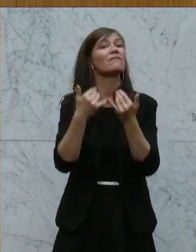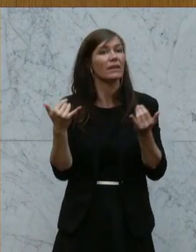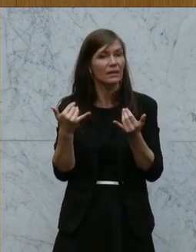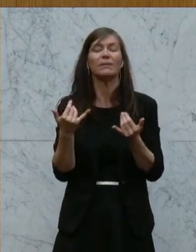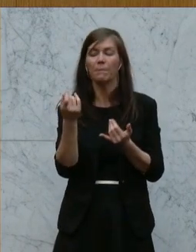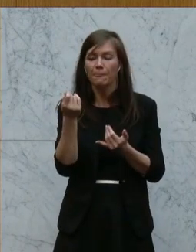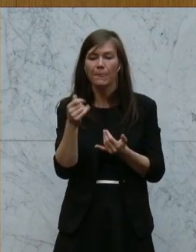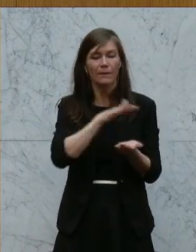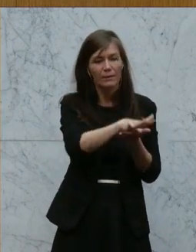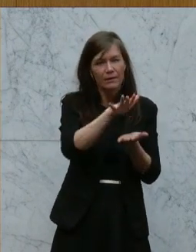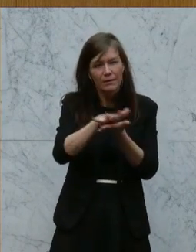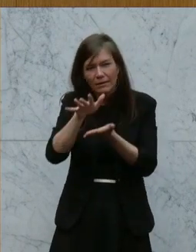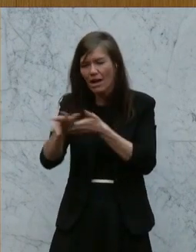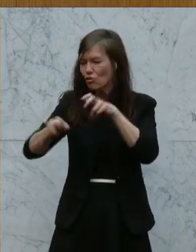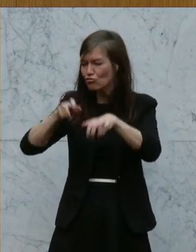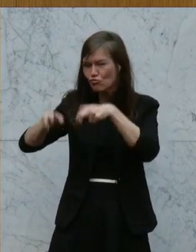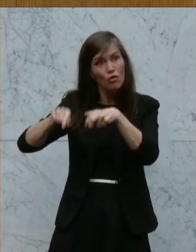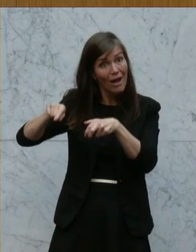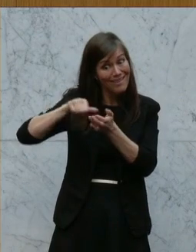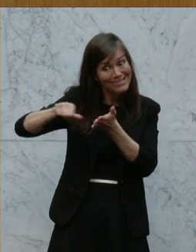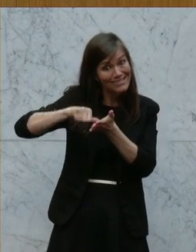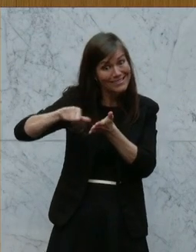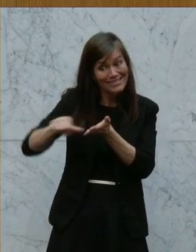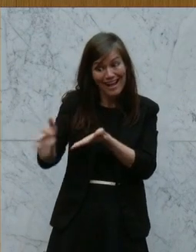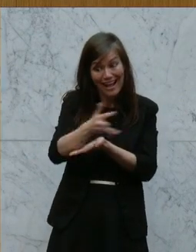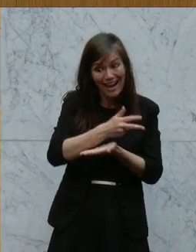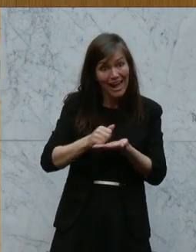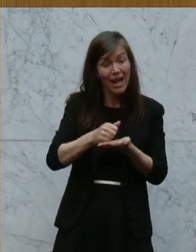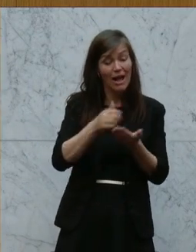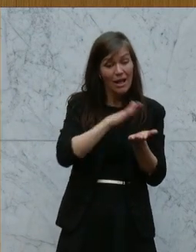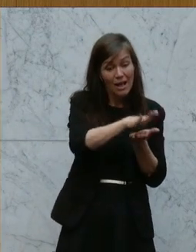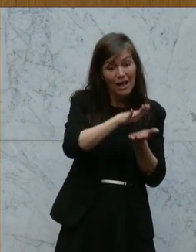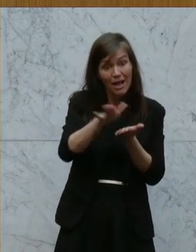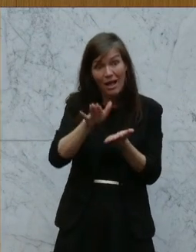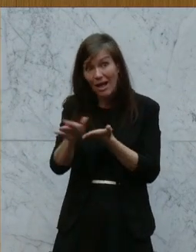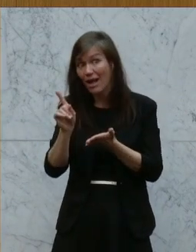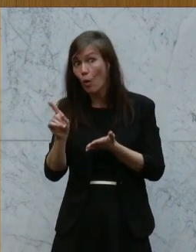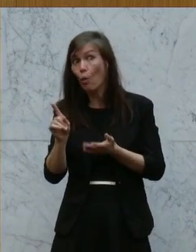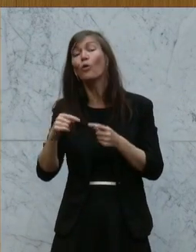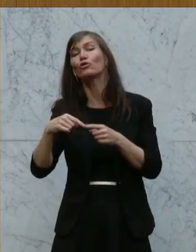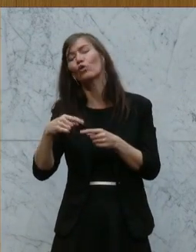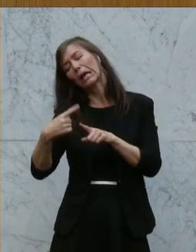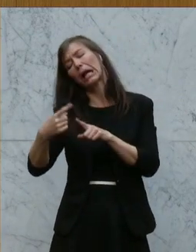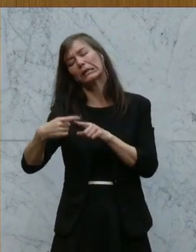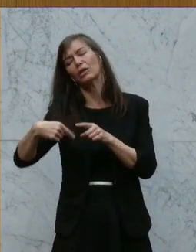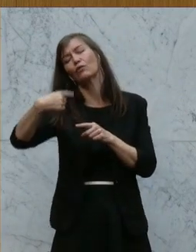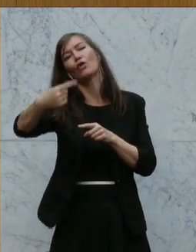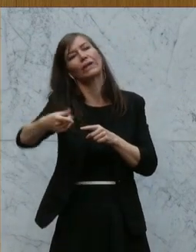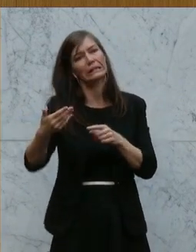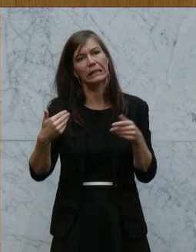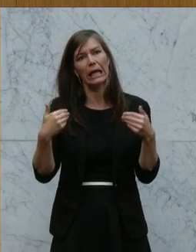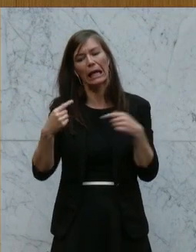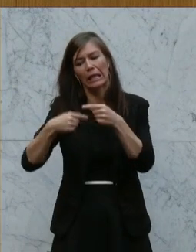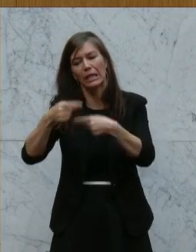haben, das Geld der Steuerzahlerinnen und Steuerzahler von heute und auf Pump von morgen, als gäbe es kein